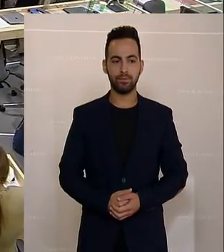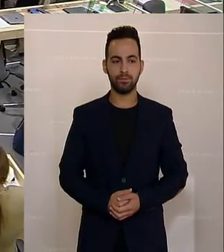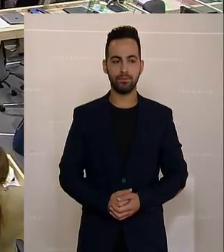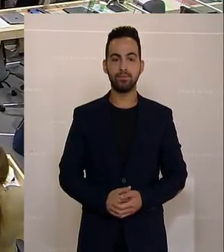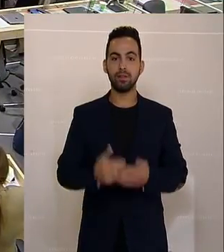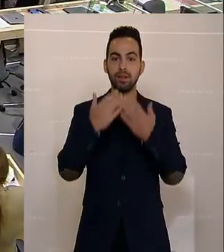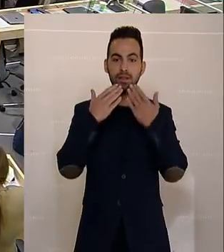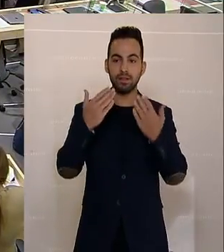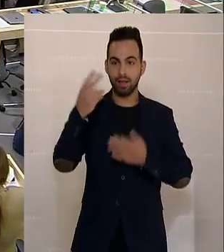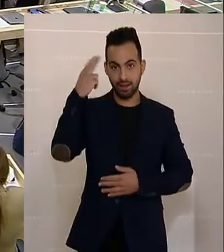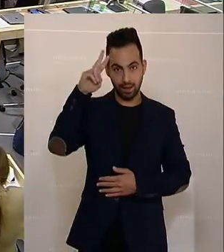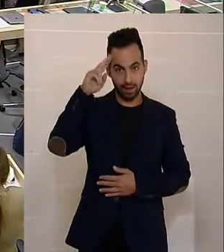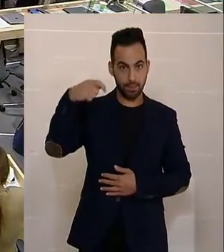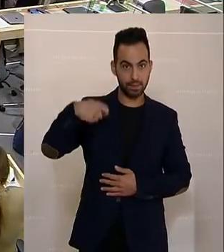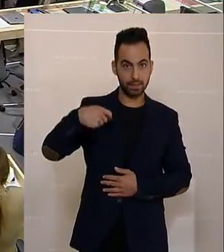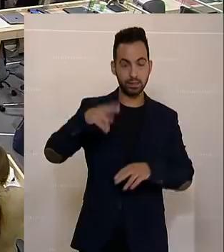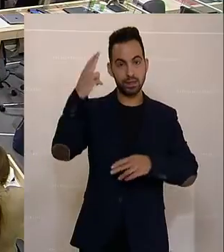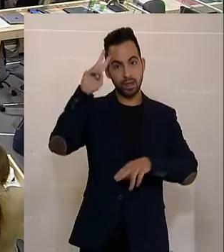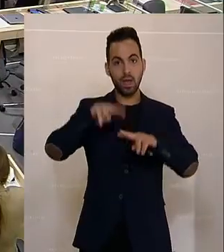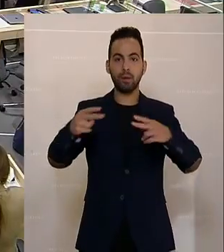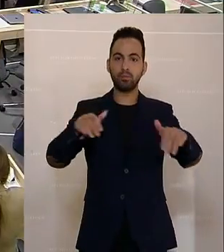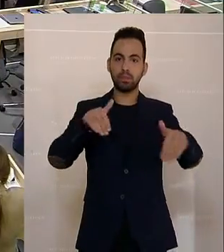Danke, Herr Präsident, Herr Bundesminister.